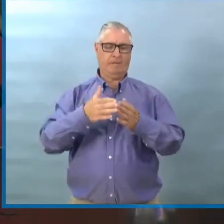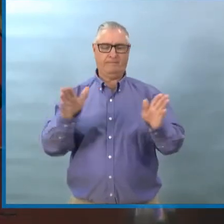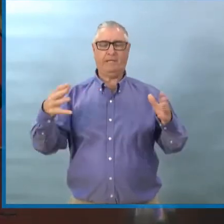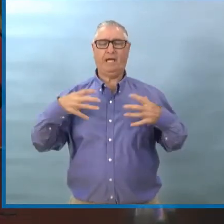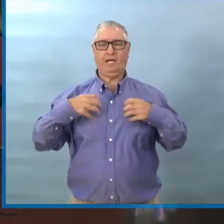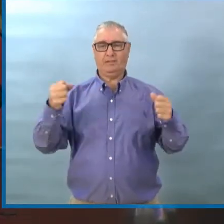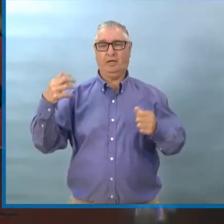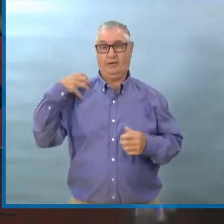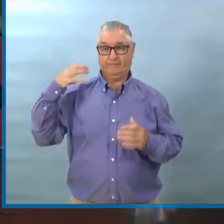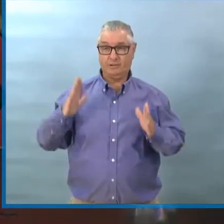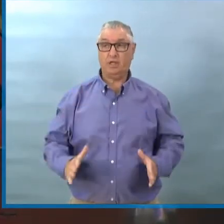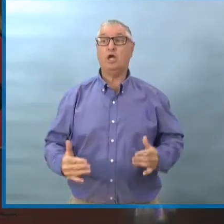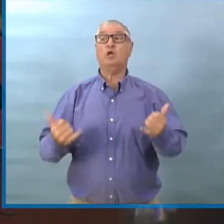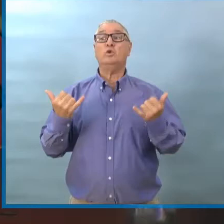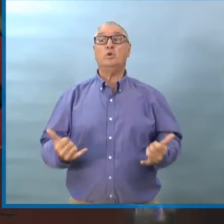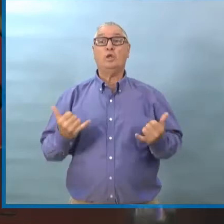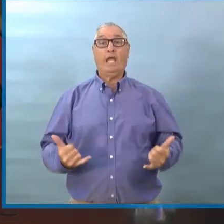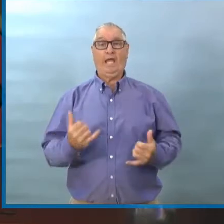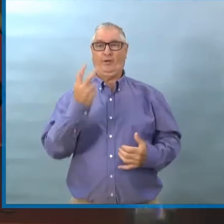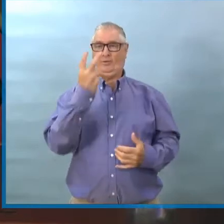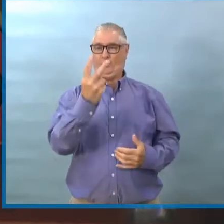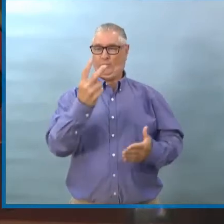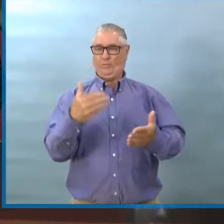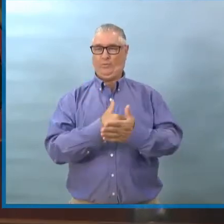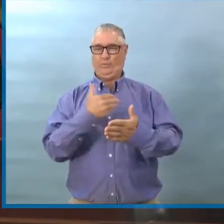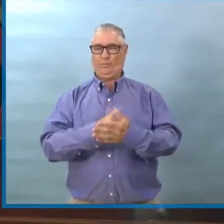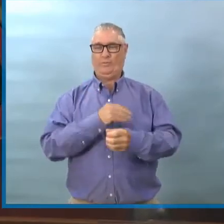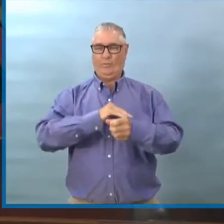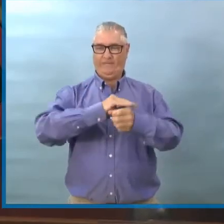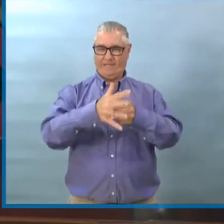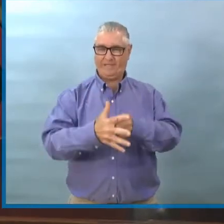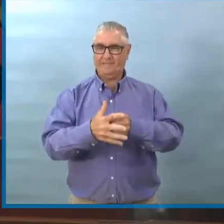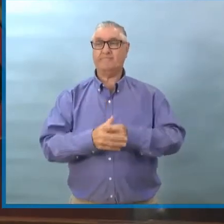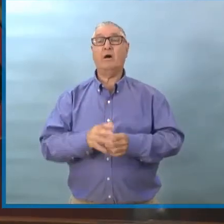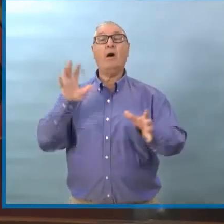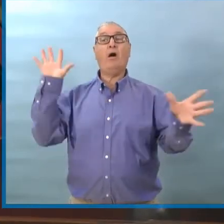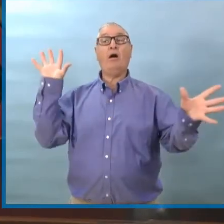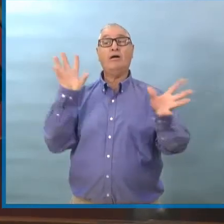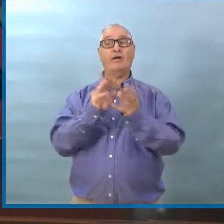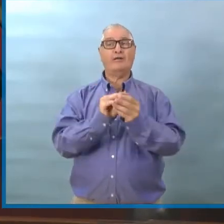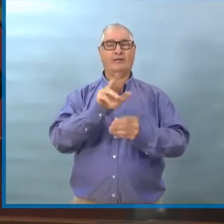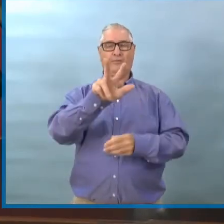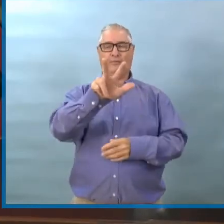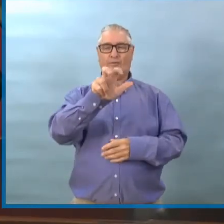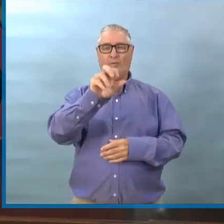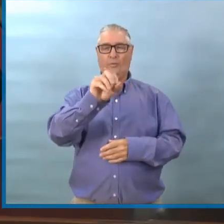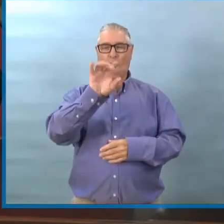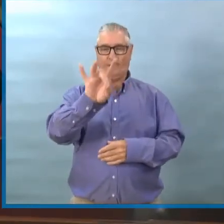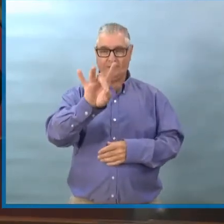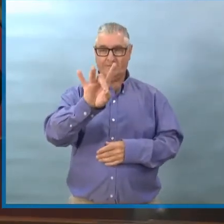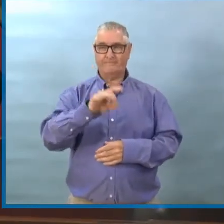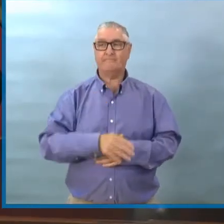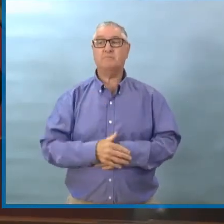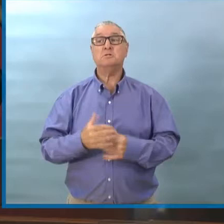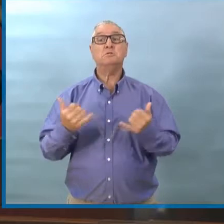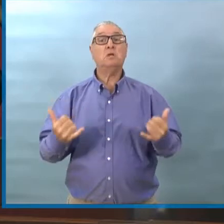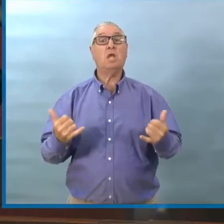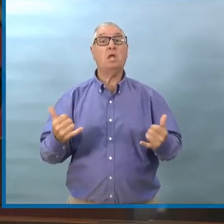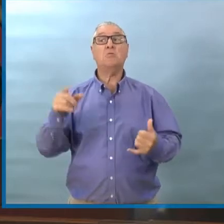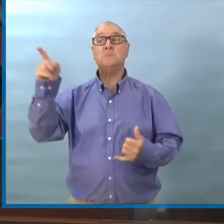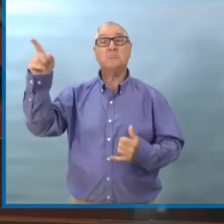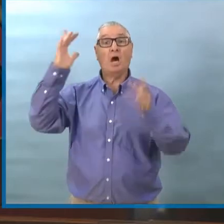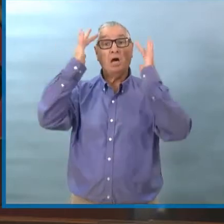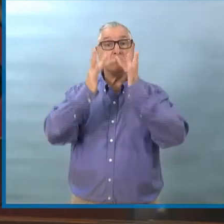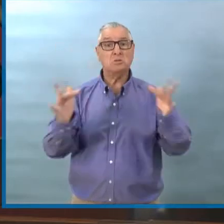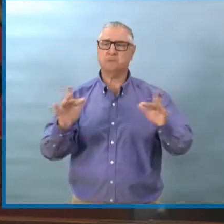à reporter pour un nombre total de 308. Ce matin, il n avait personne hospitalisée et personne en soins